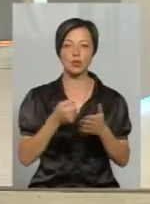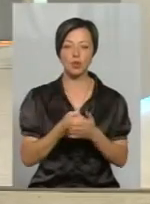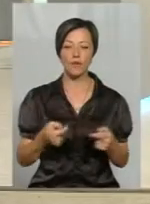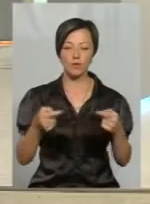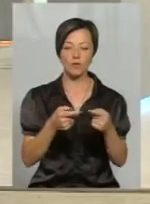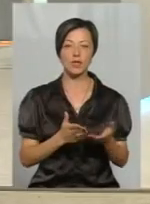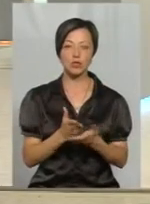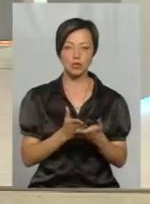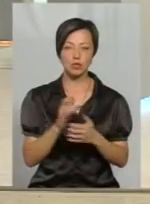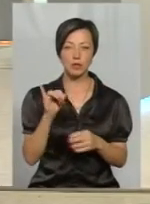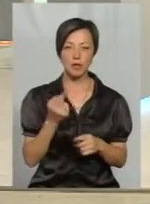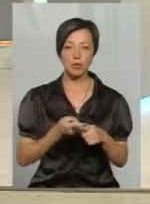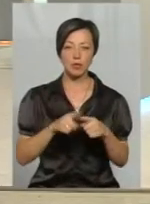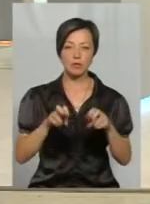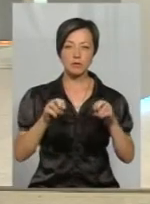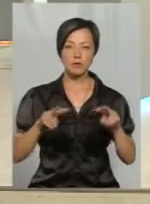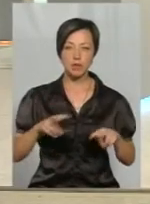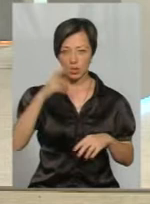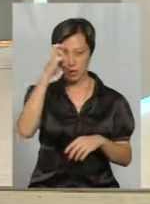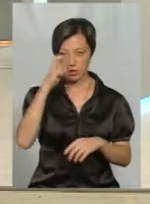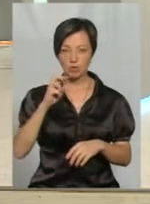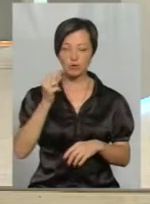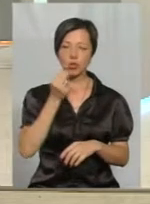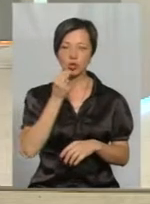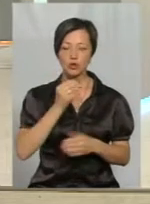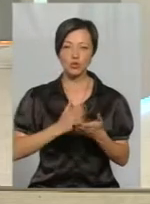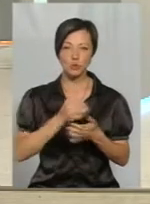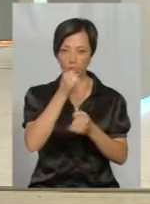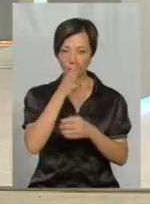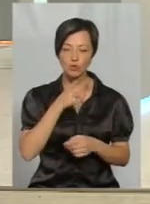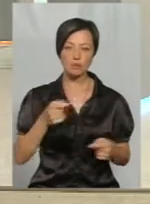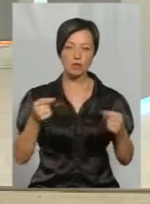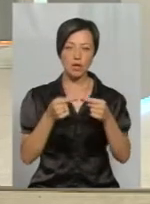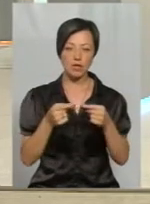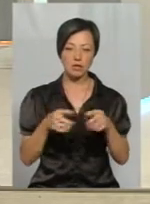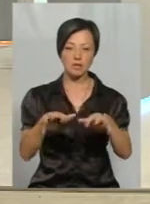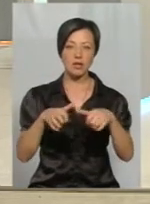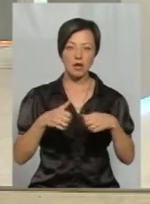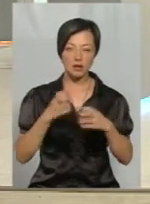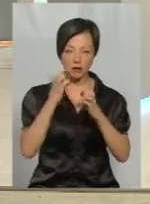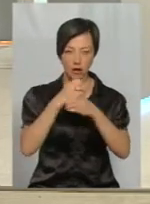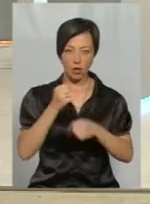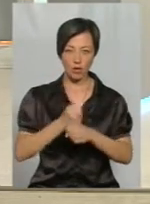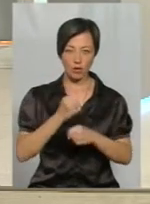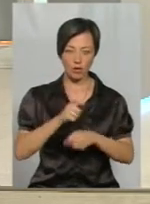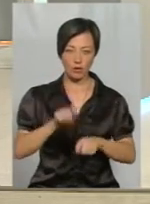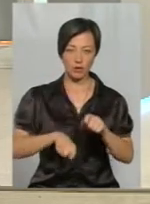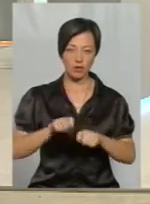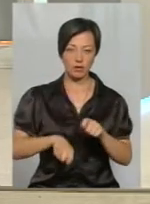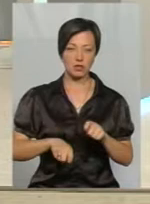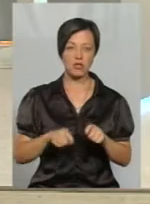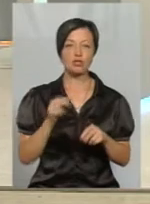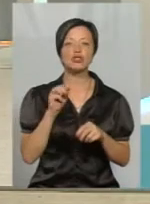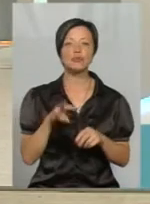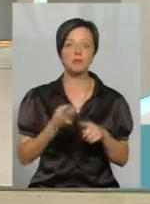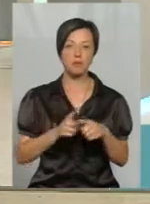і тому фахівці в Держпродспоживслужбі, наприклад, не можуть вчасно брати відповідні забори і робити аналізи. От з